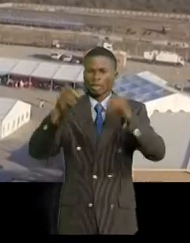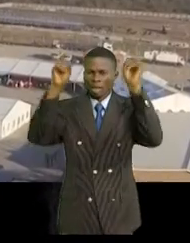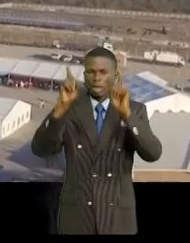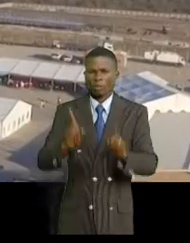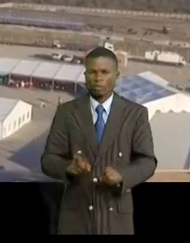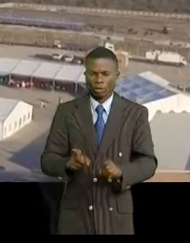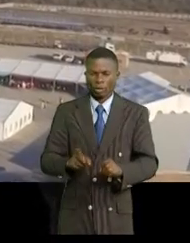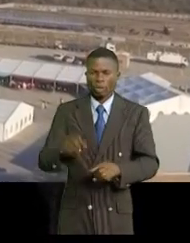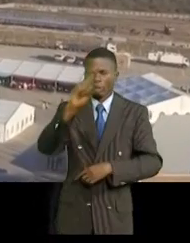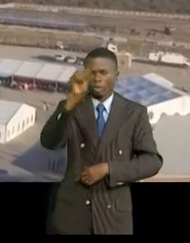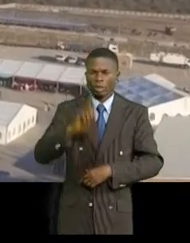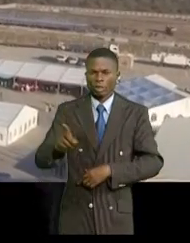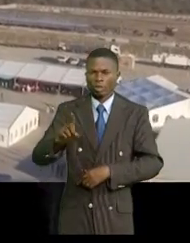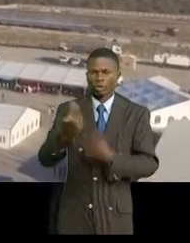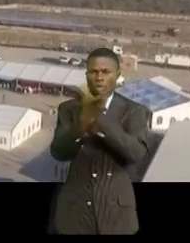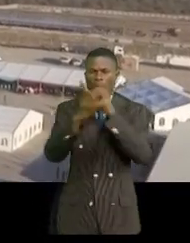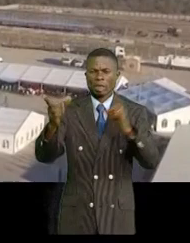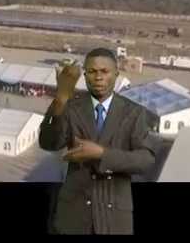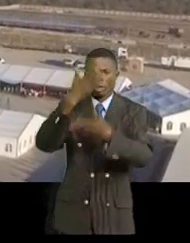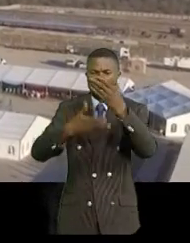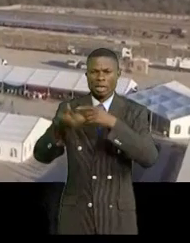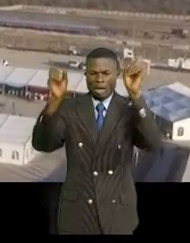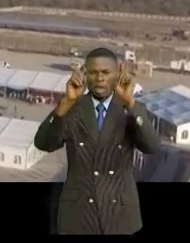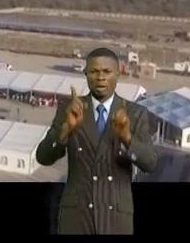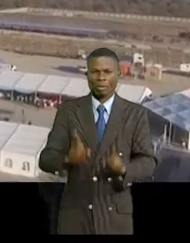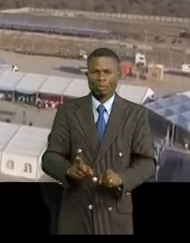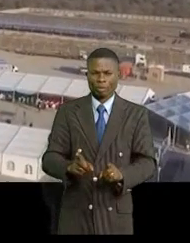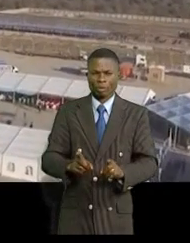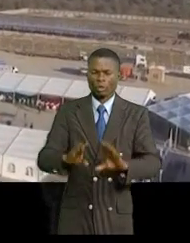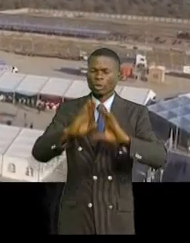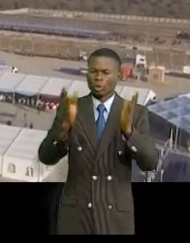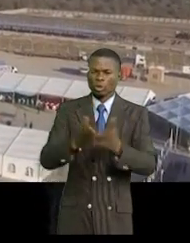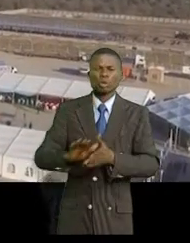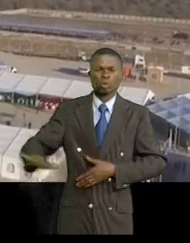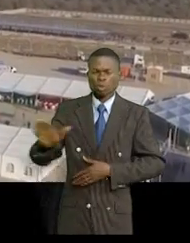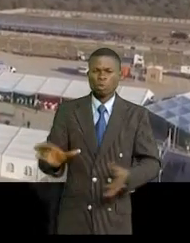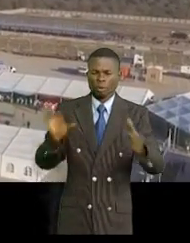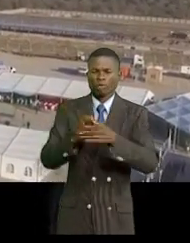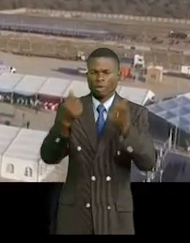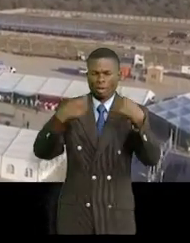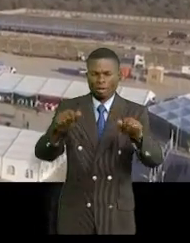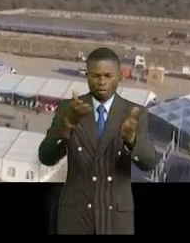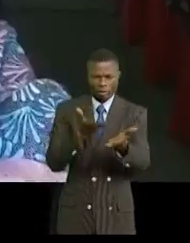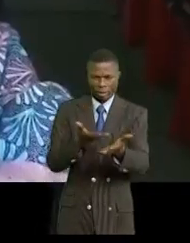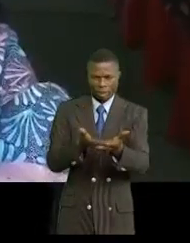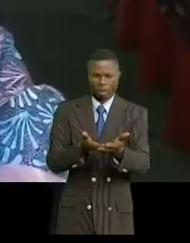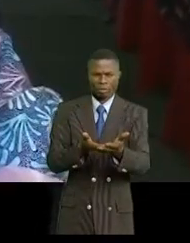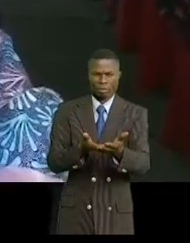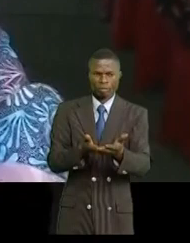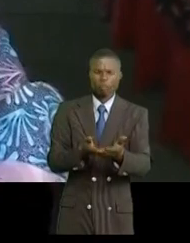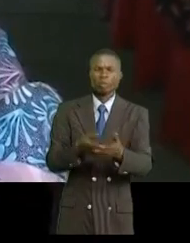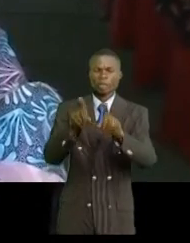la zone de libre-échange africaine, Zlekaf, plante le cadre institutionnel. Ce